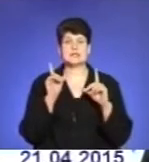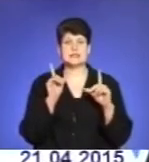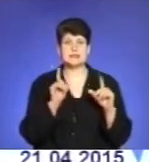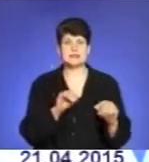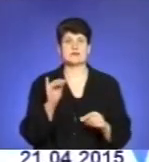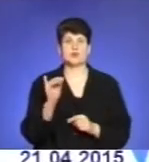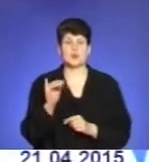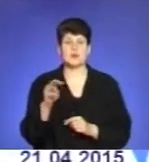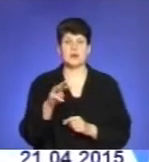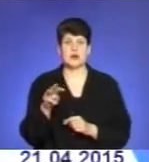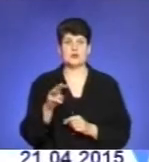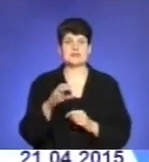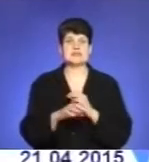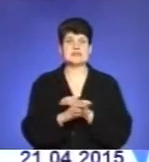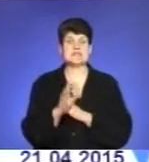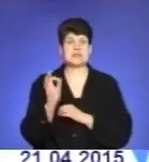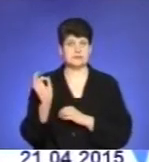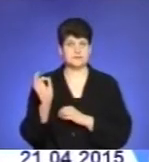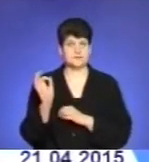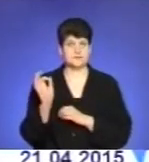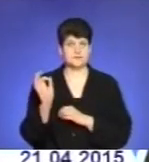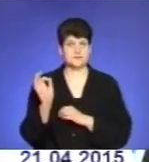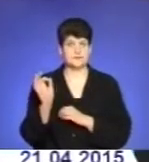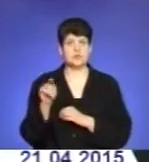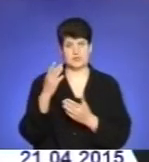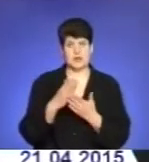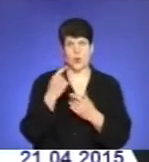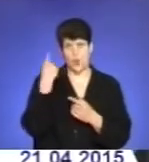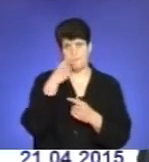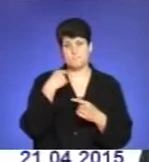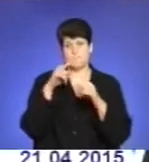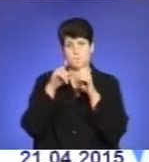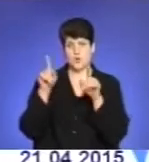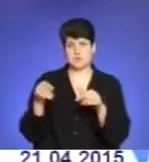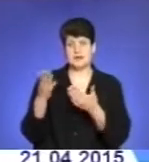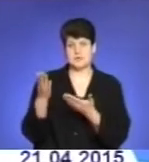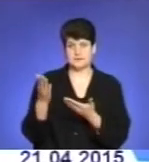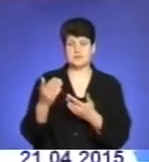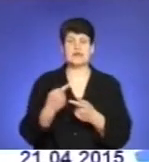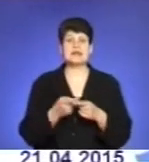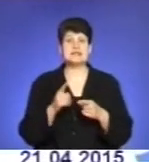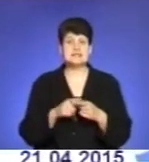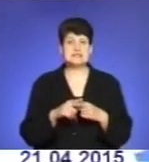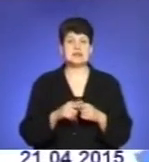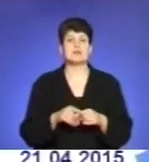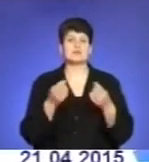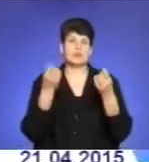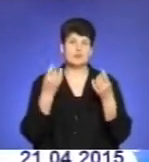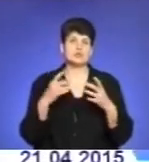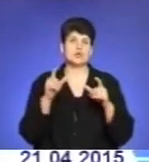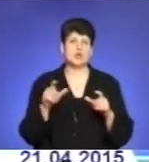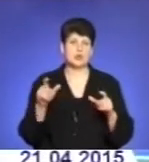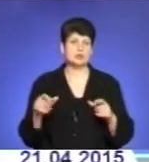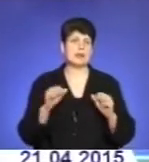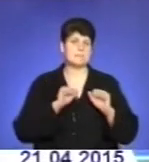на Схід, ось тут є його портрет. Це, звичайно, люди, патріоти. І